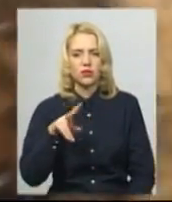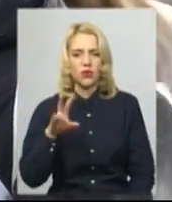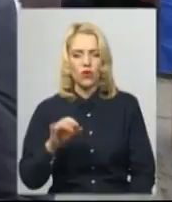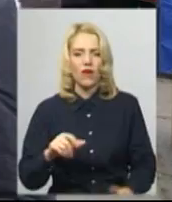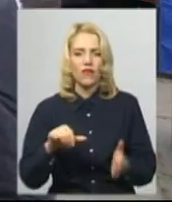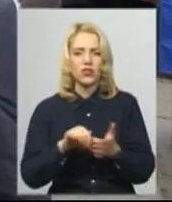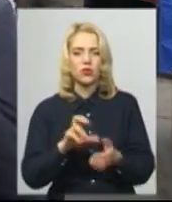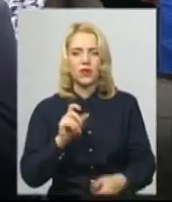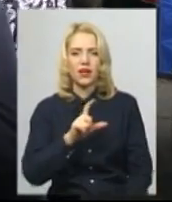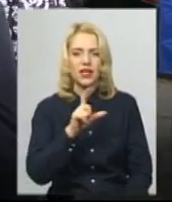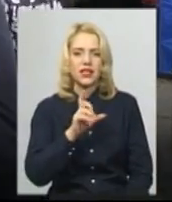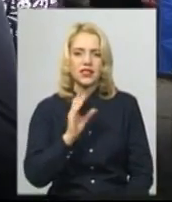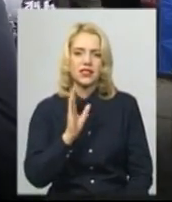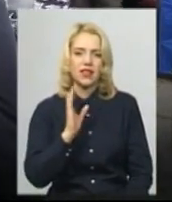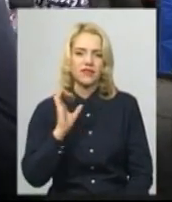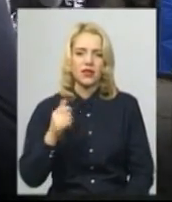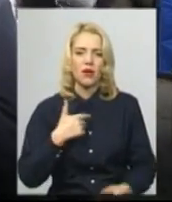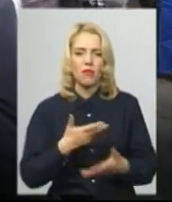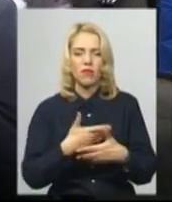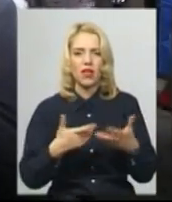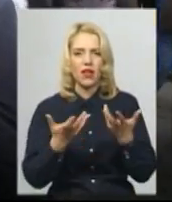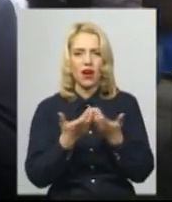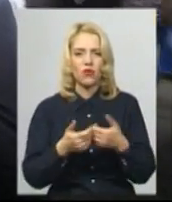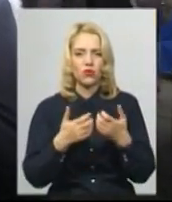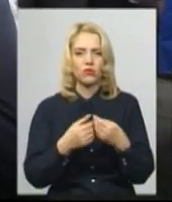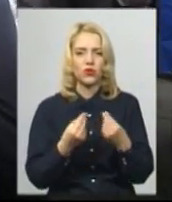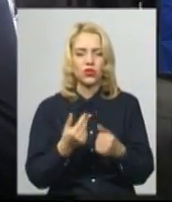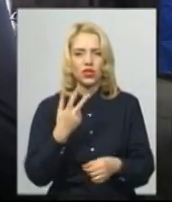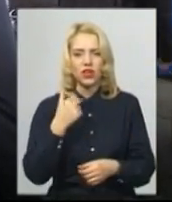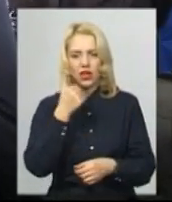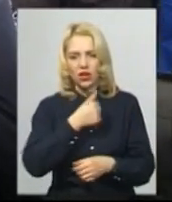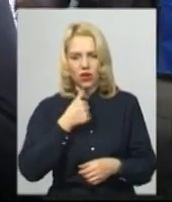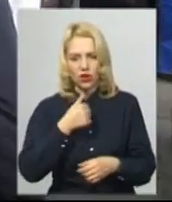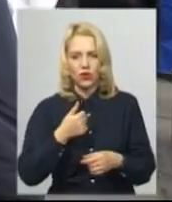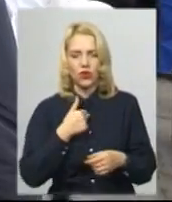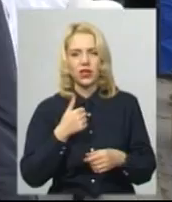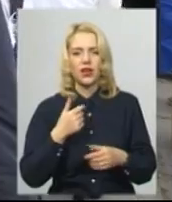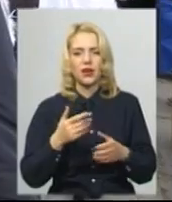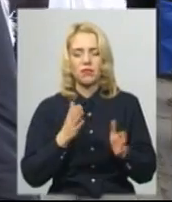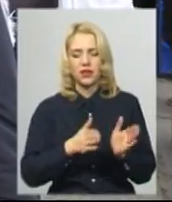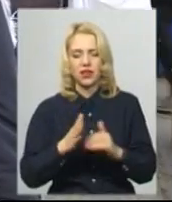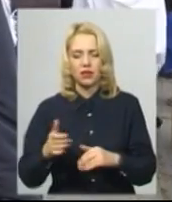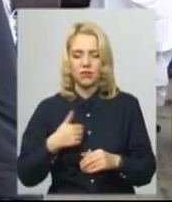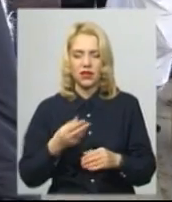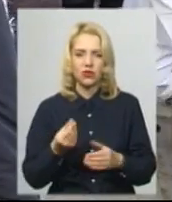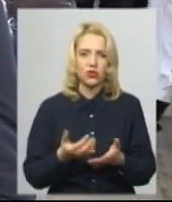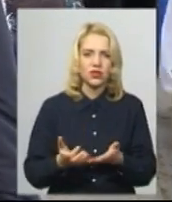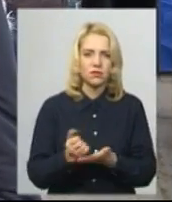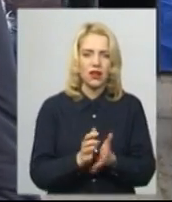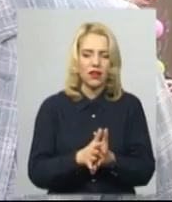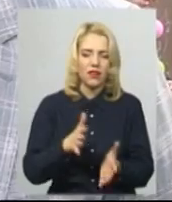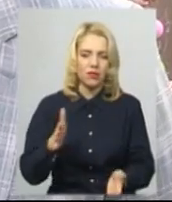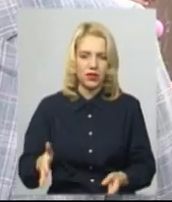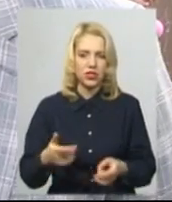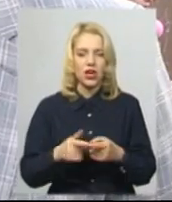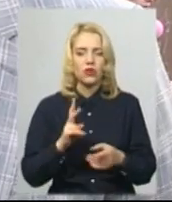Зевса. Ми рахуємо гроші, минулого два роки, тобто три роки підряд ми збирали найбільшу кількість, які пішли на допомогу